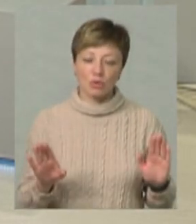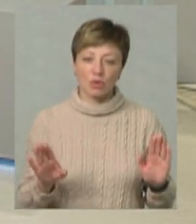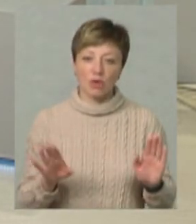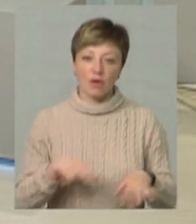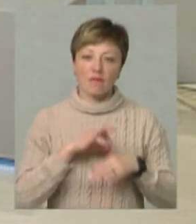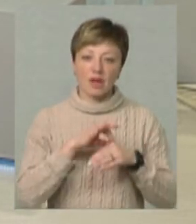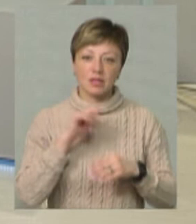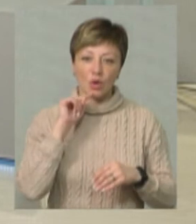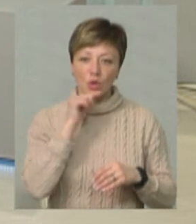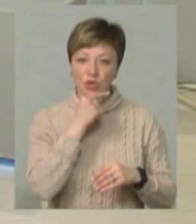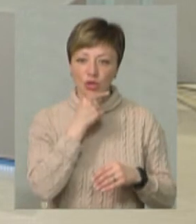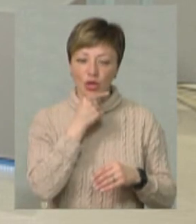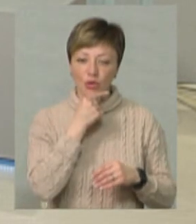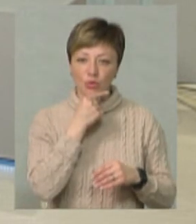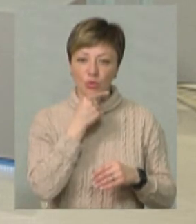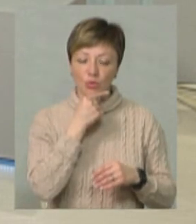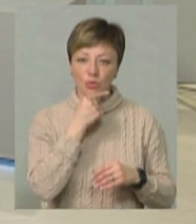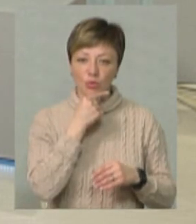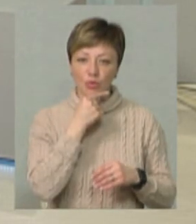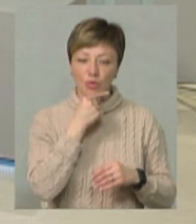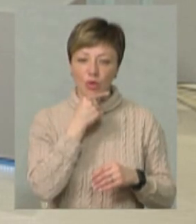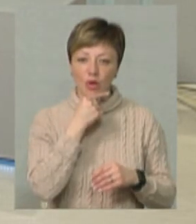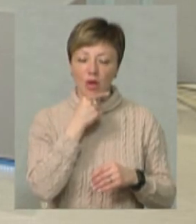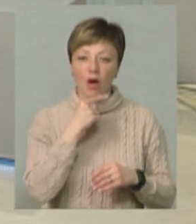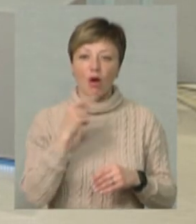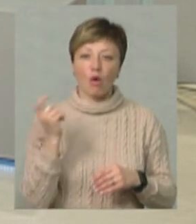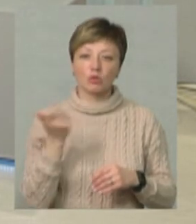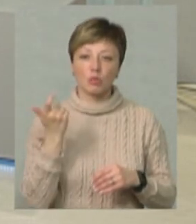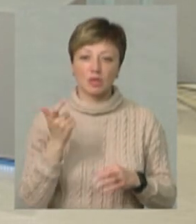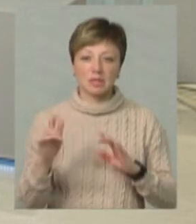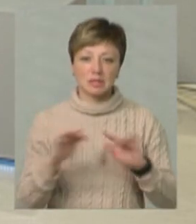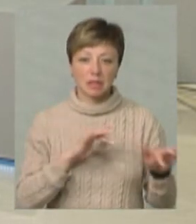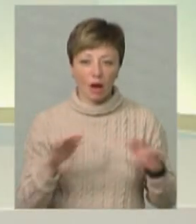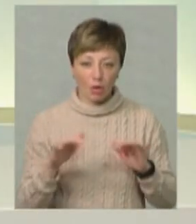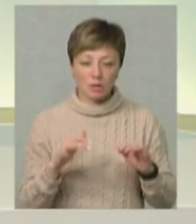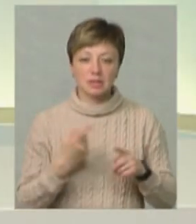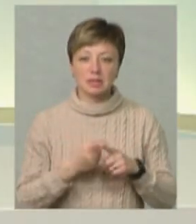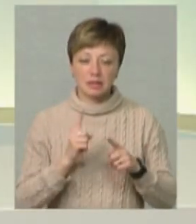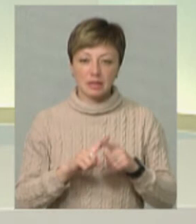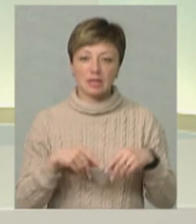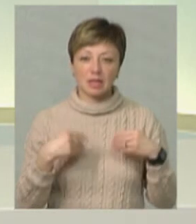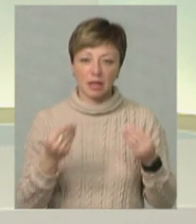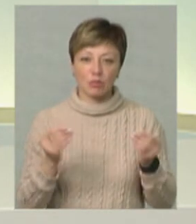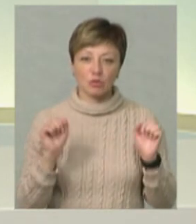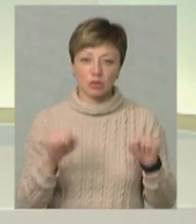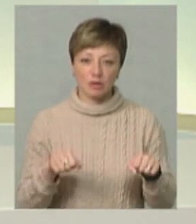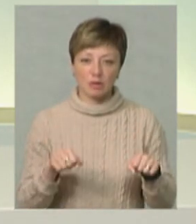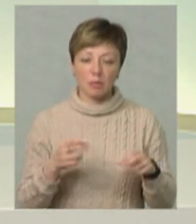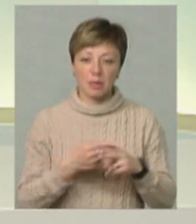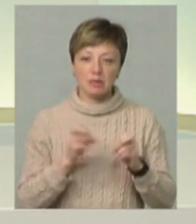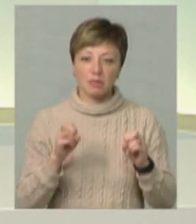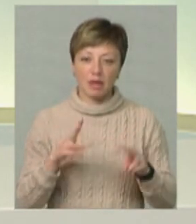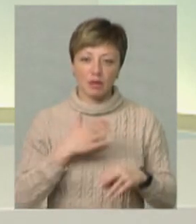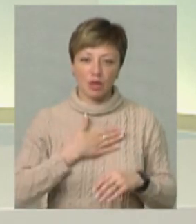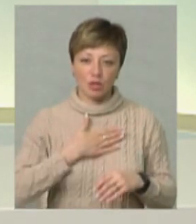ввести ощадно проводять лісовосподарські заходи. Це дає можливість безпеки